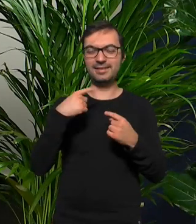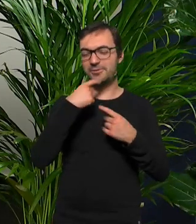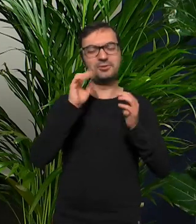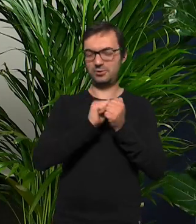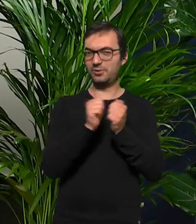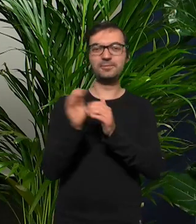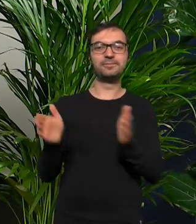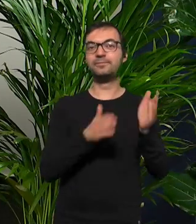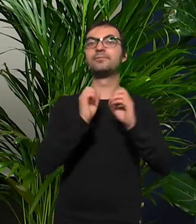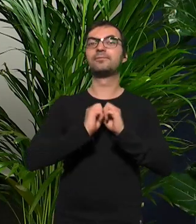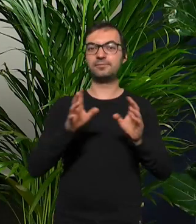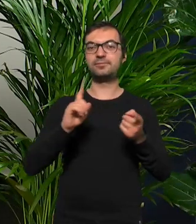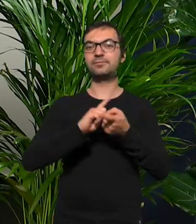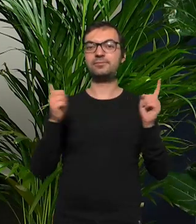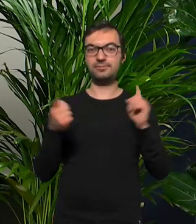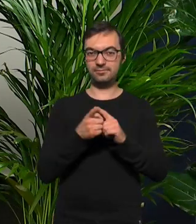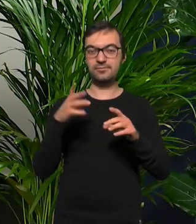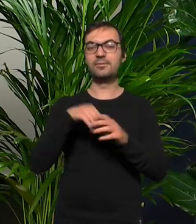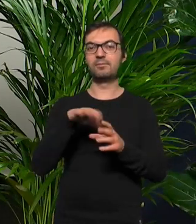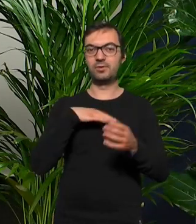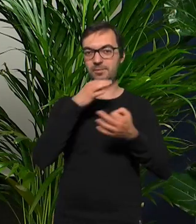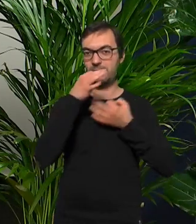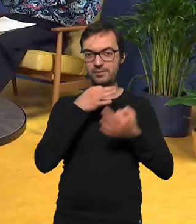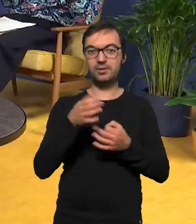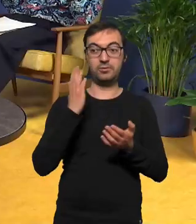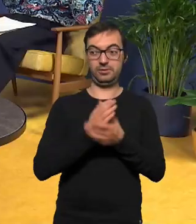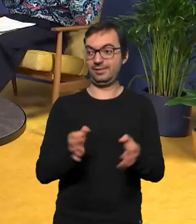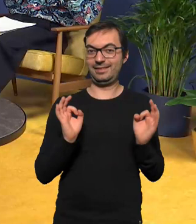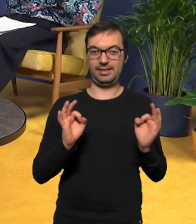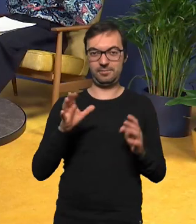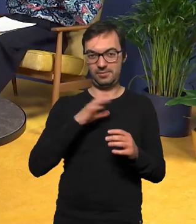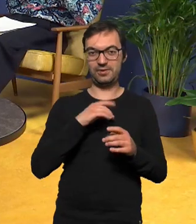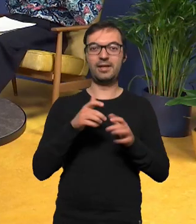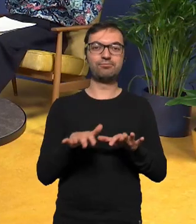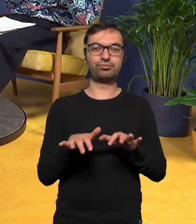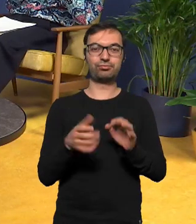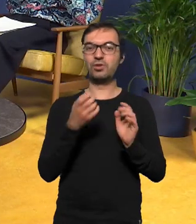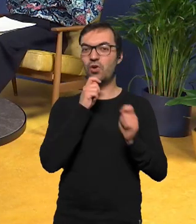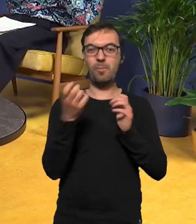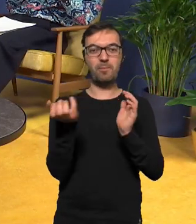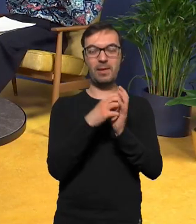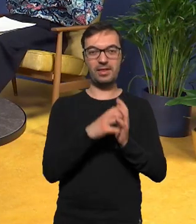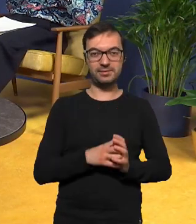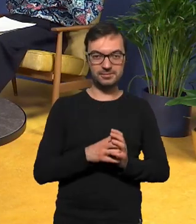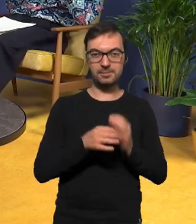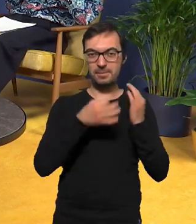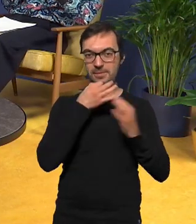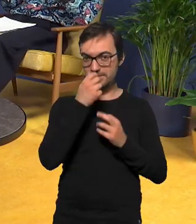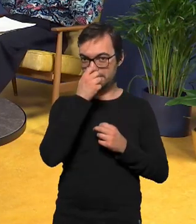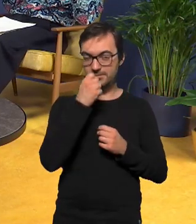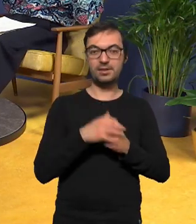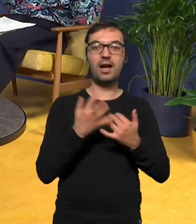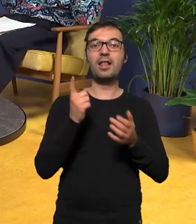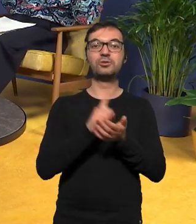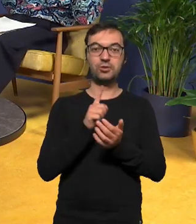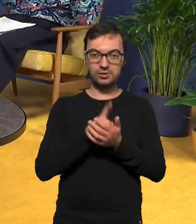oczywiście w ramach naszego spotkania będzie można zadawać pytania nawet już teraz zachęcam do tego, żeby wpisywać w komentarzach pytania ile